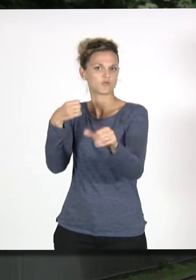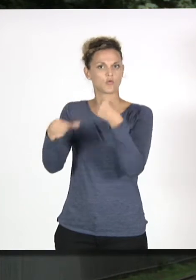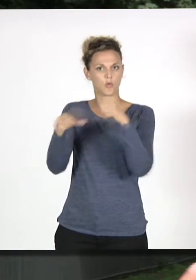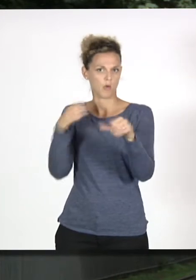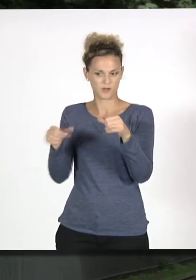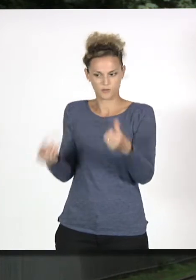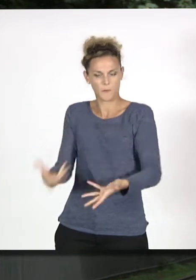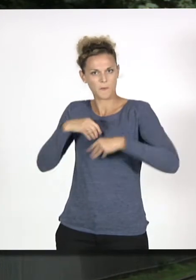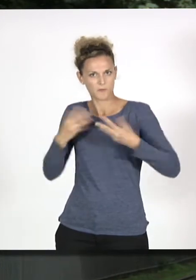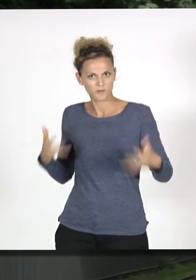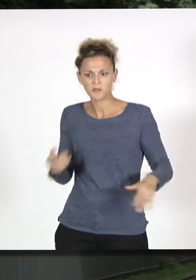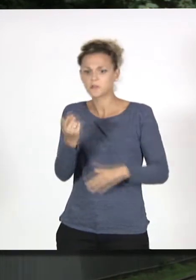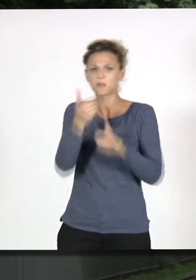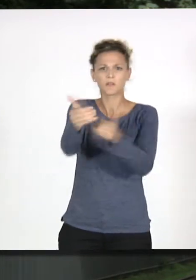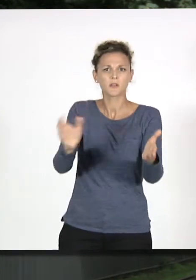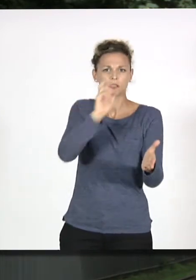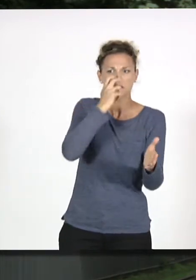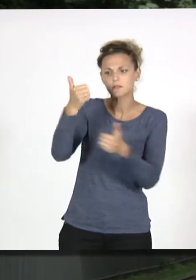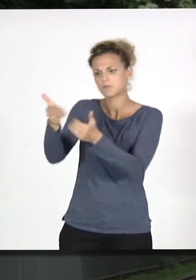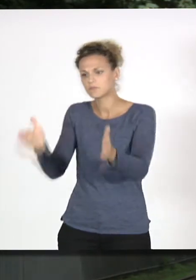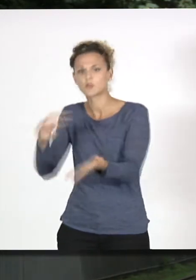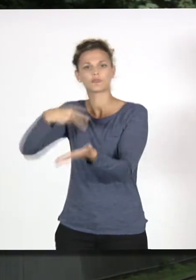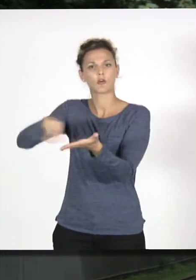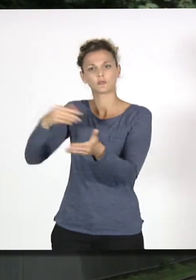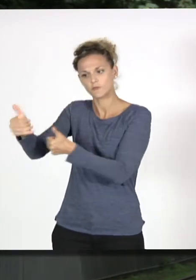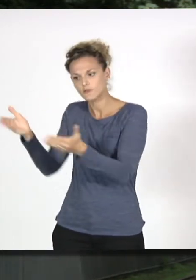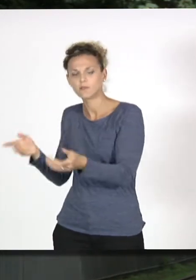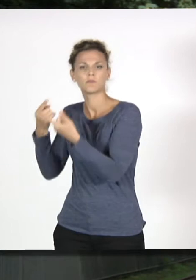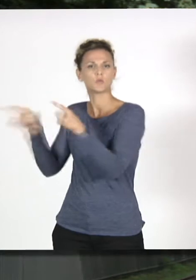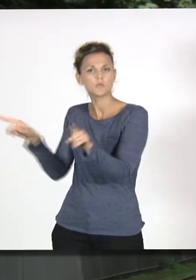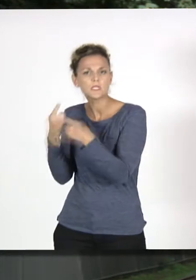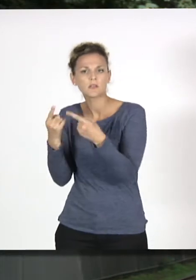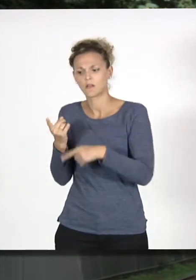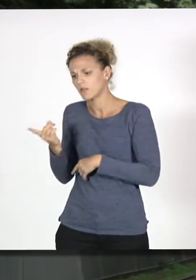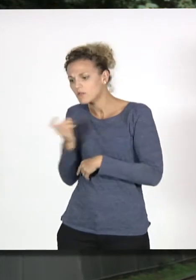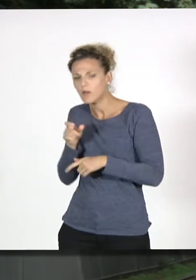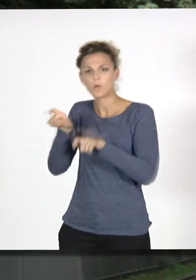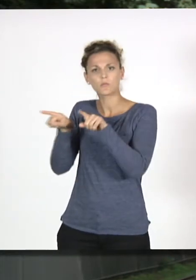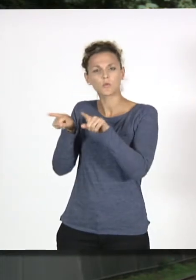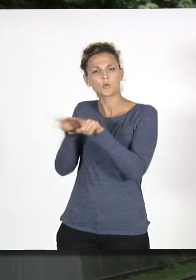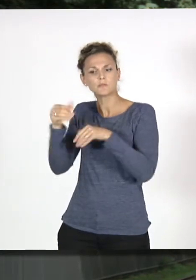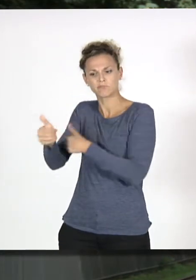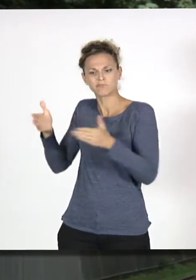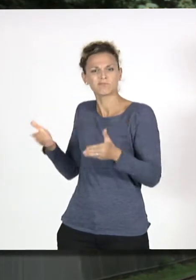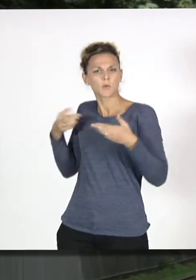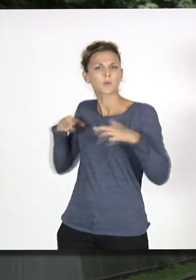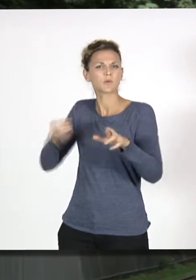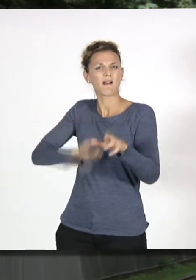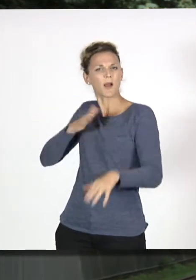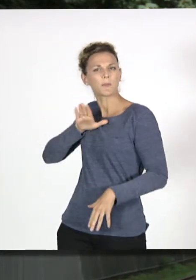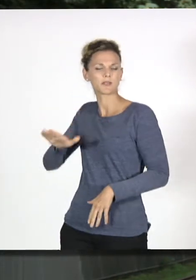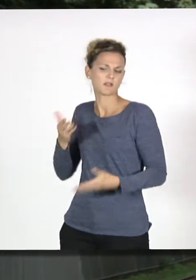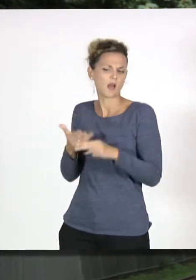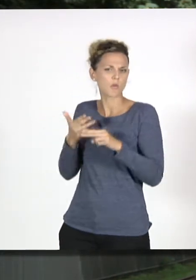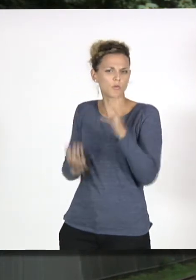la danse, du cirque, de la musique, ils viennent de ce qu'on a appelé le street art, mais qu'on appellera ici le street art contemporain,